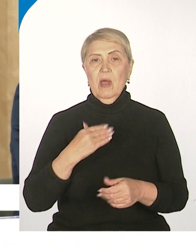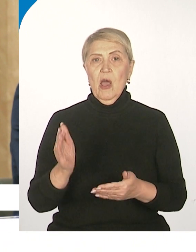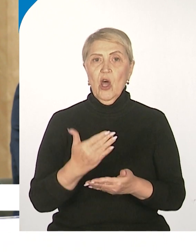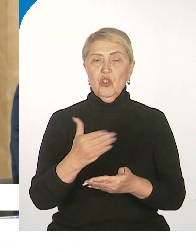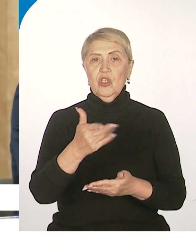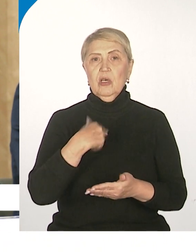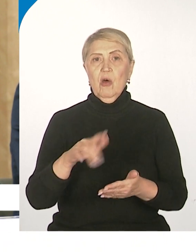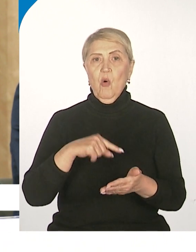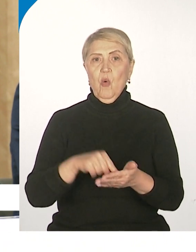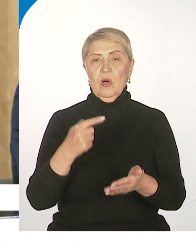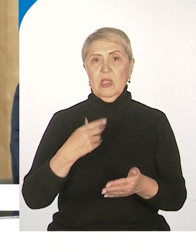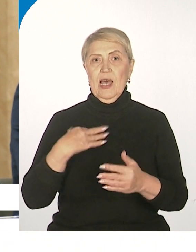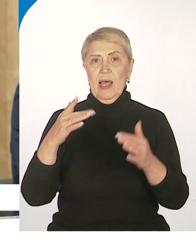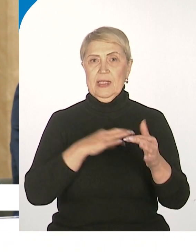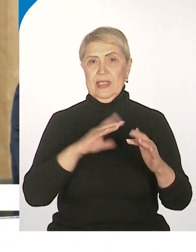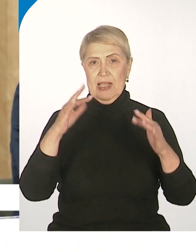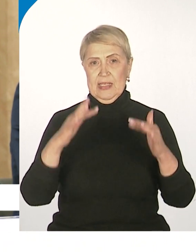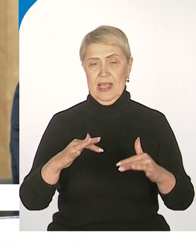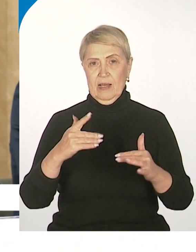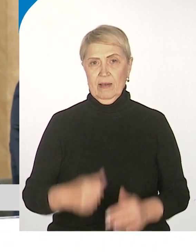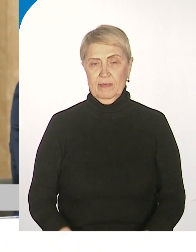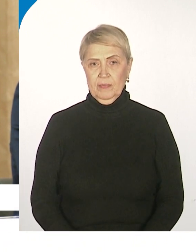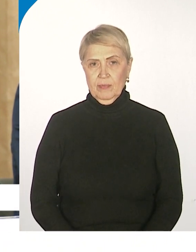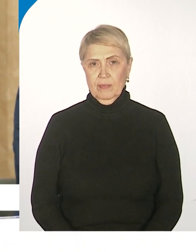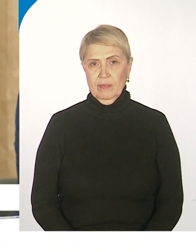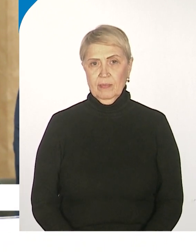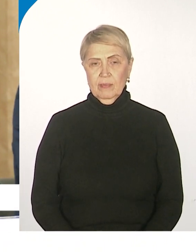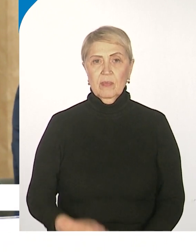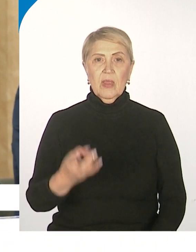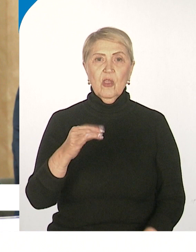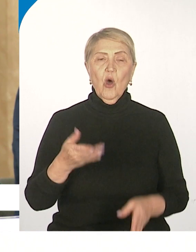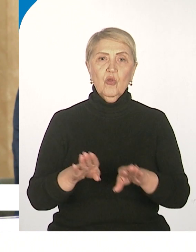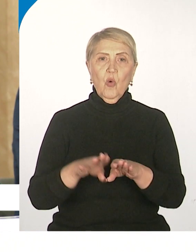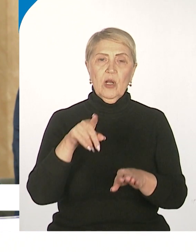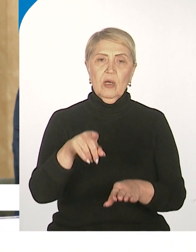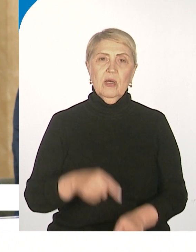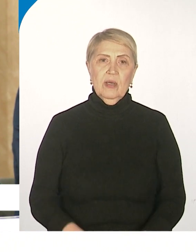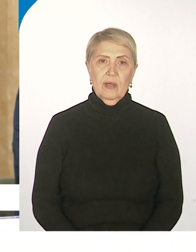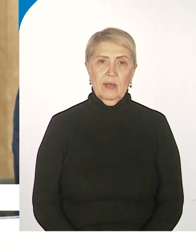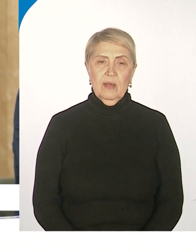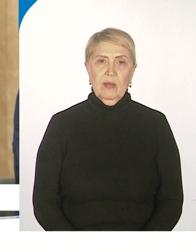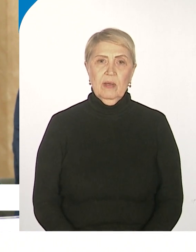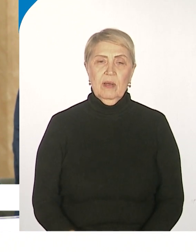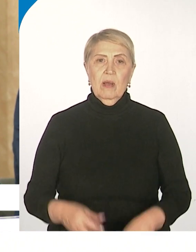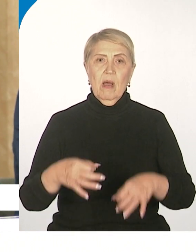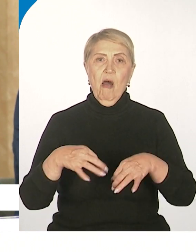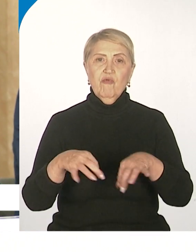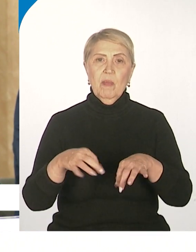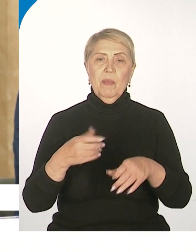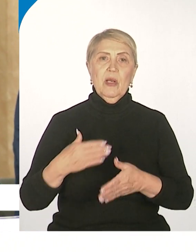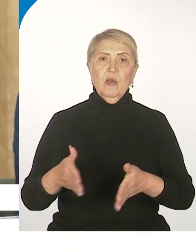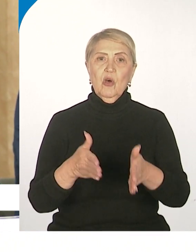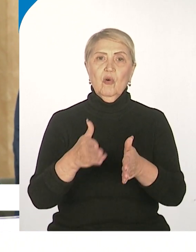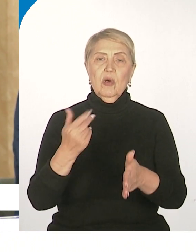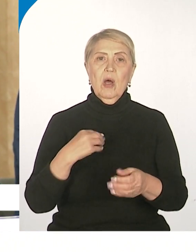города от Снима. Именно очистка города от Снима. Не только автомобильных дорог, но прежде